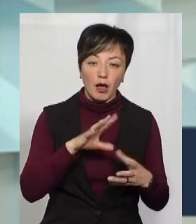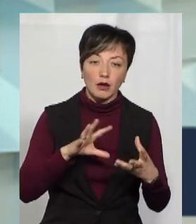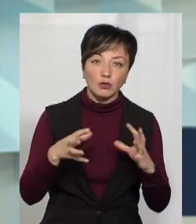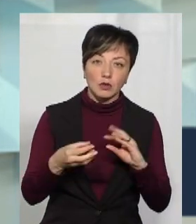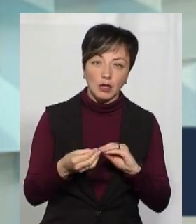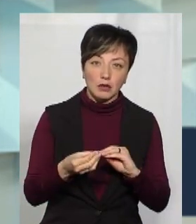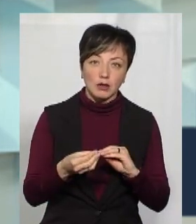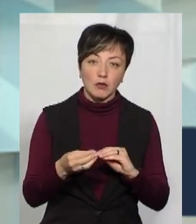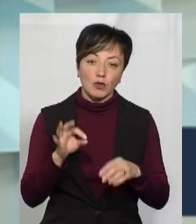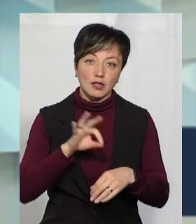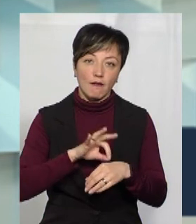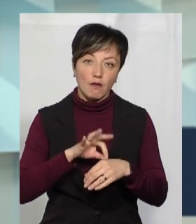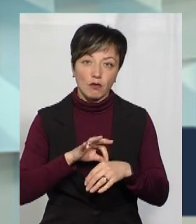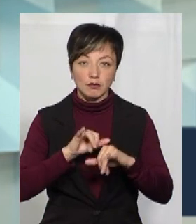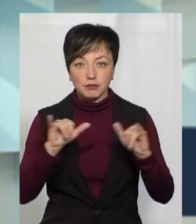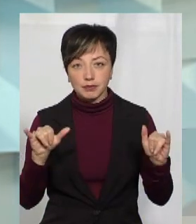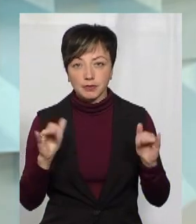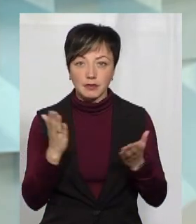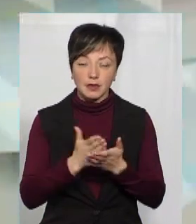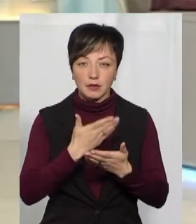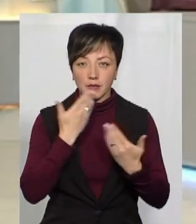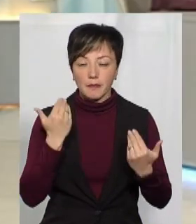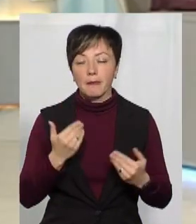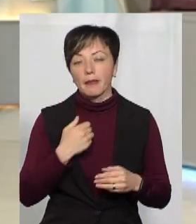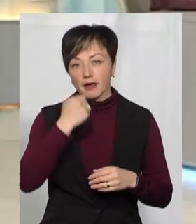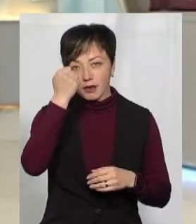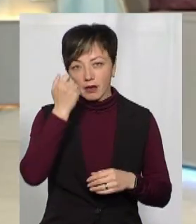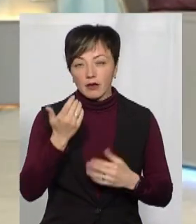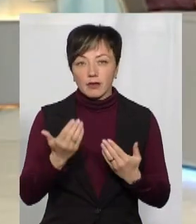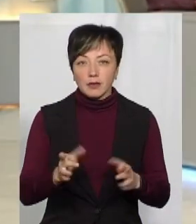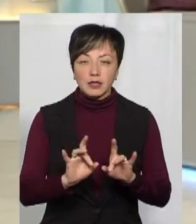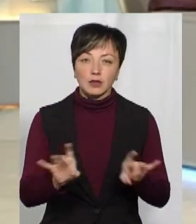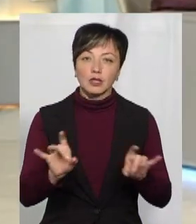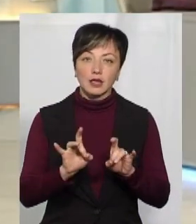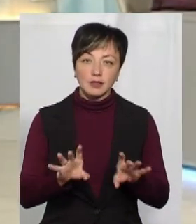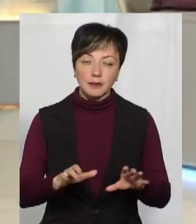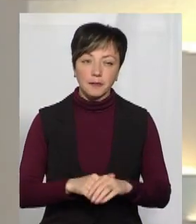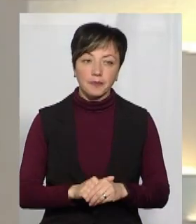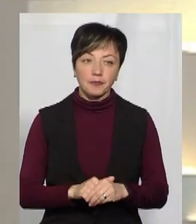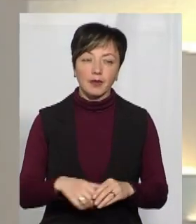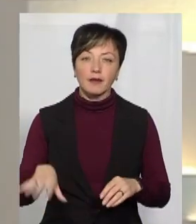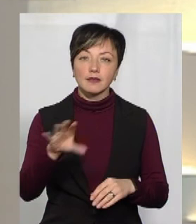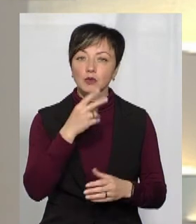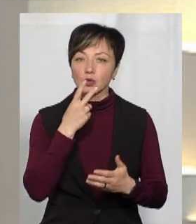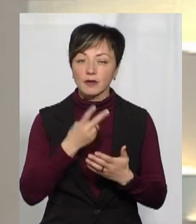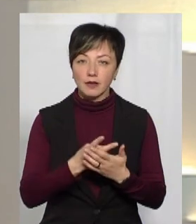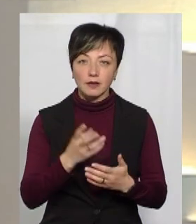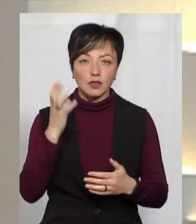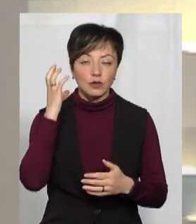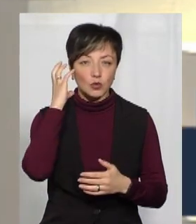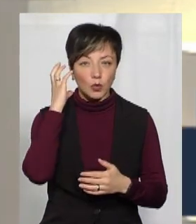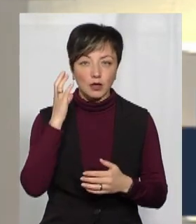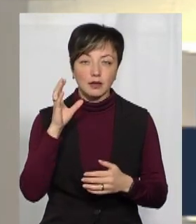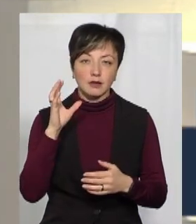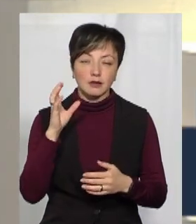а який ефект дають по захворюваності. Зрозуміло. Я вам дякую, пане Романе, дякую за роз'яснення. Дякую всім, хто дивився і буде слухати